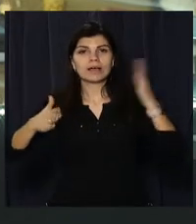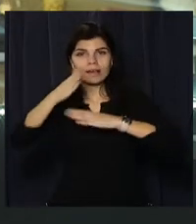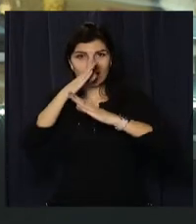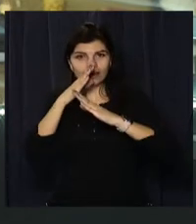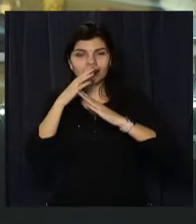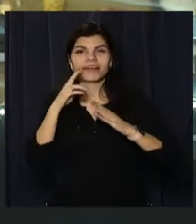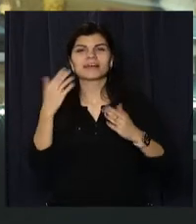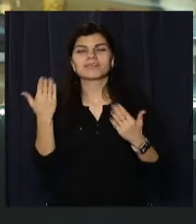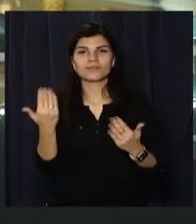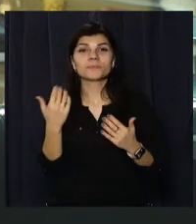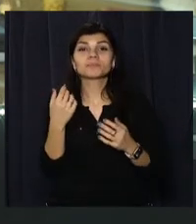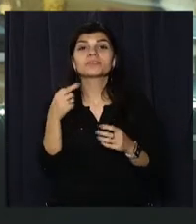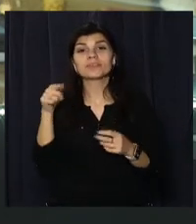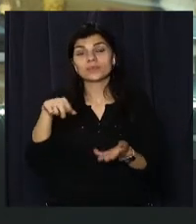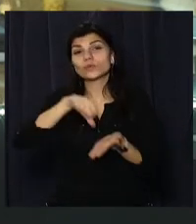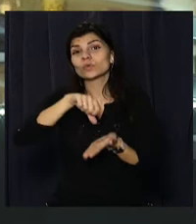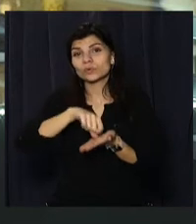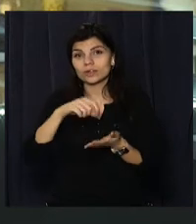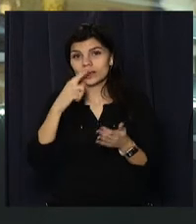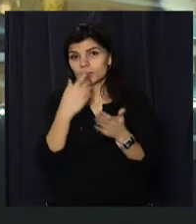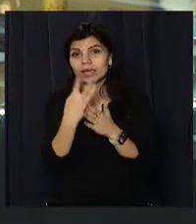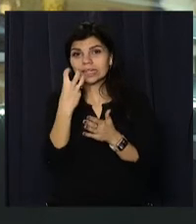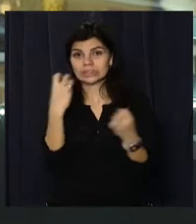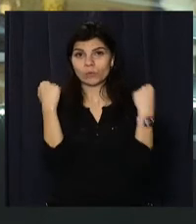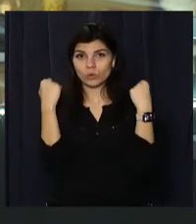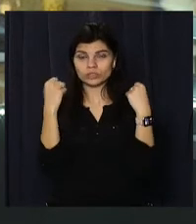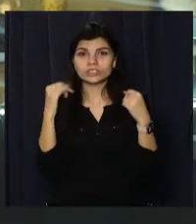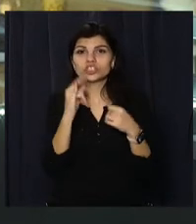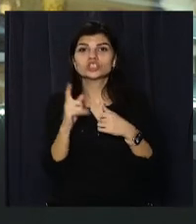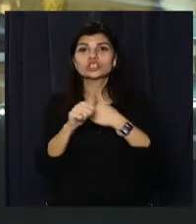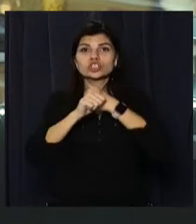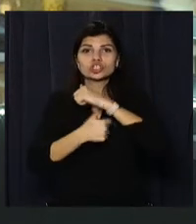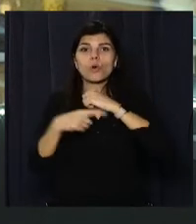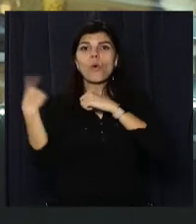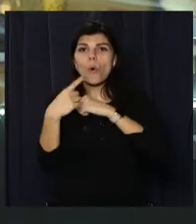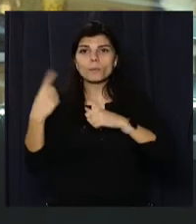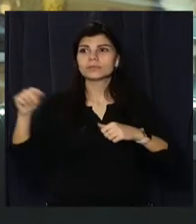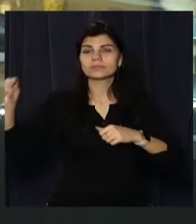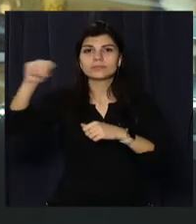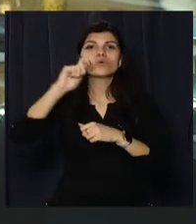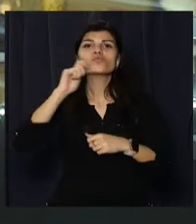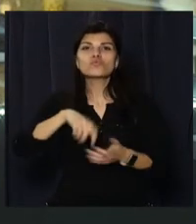WKC. Вони взяли участь понад 300 спортсменів із 16 областей України.